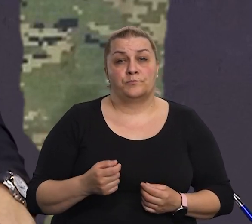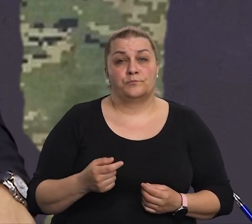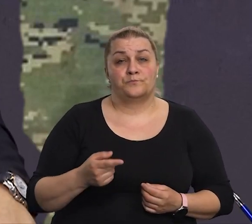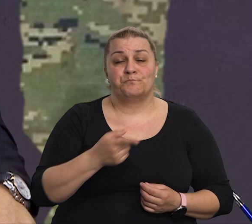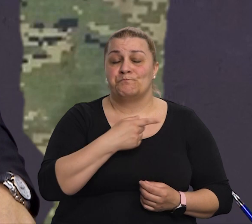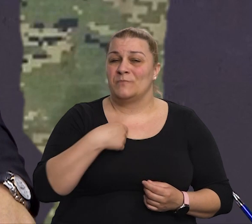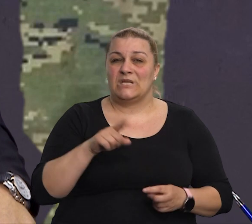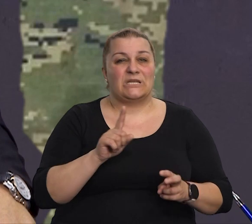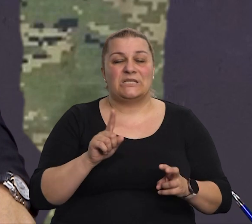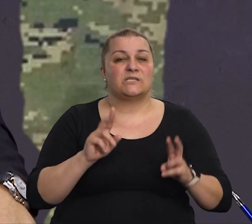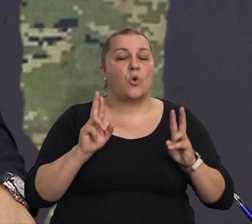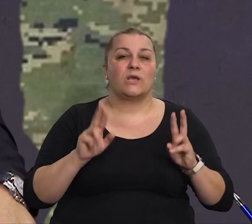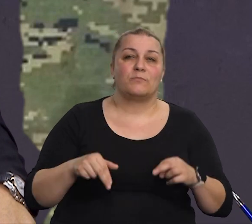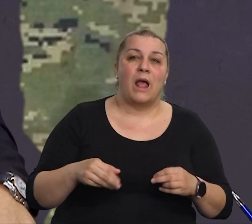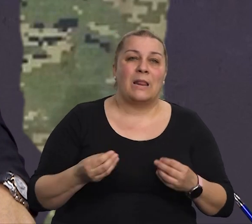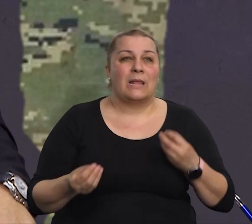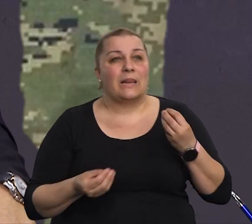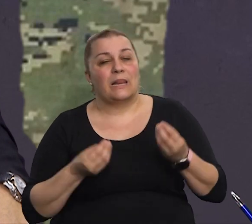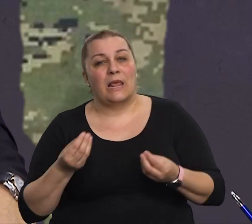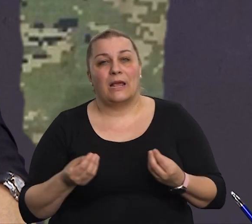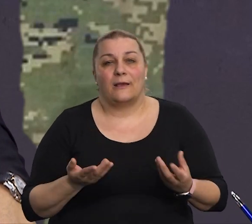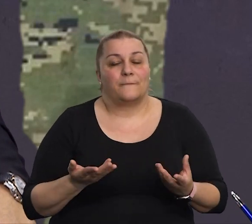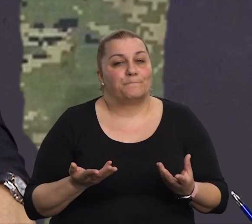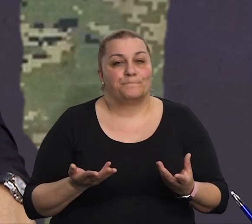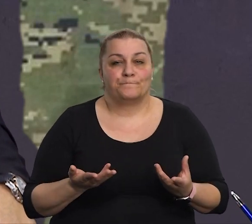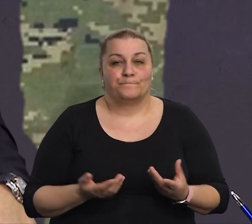imali nekih, tamo, oni su,